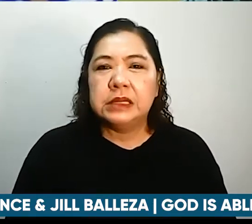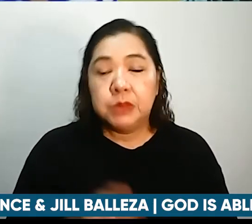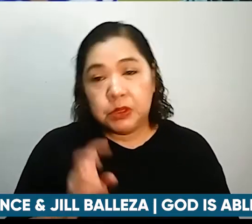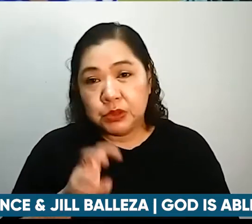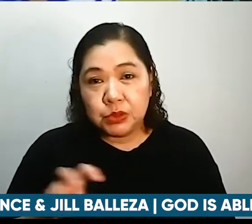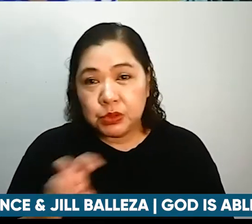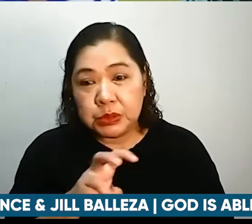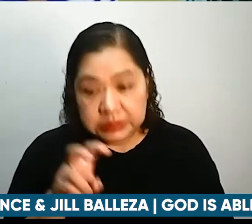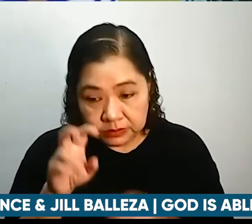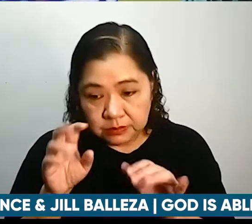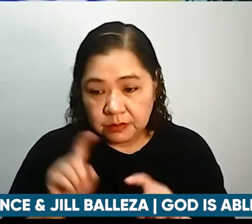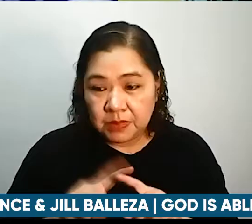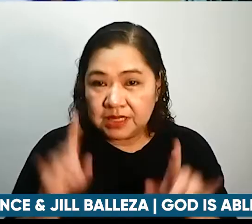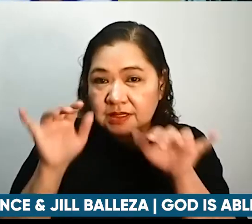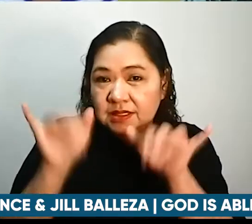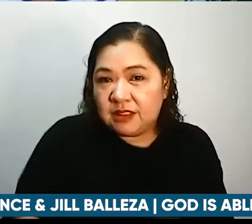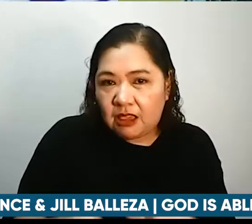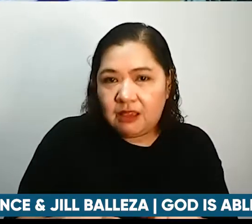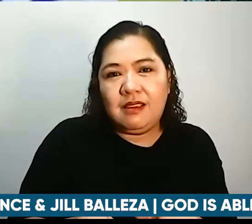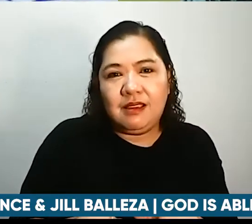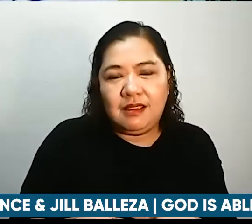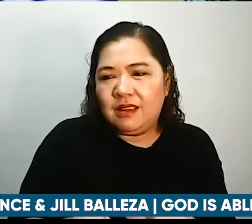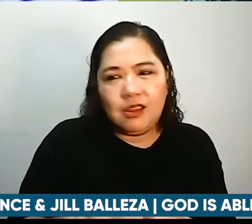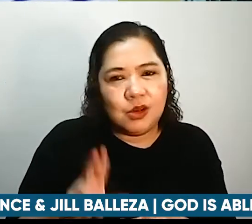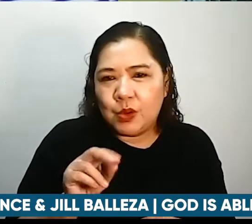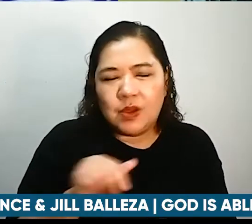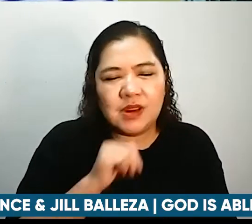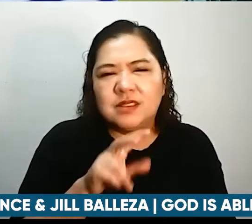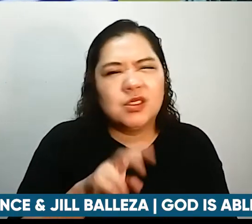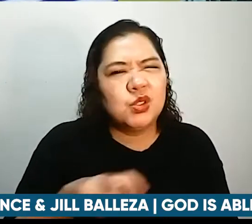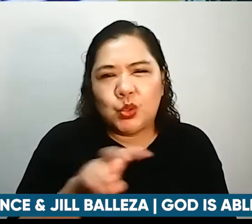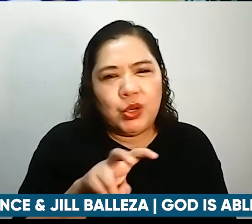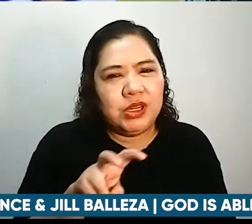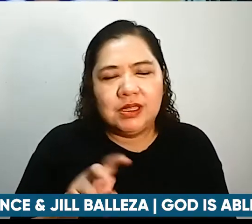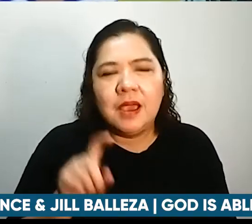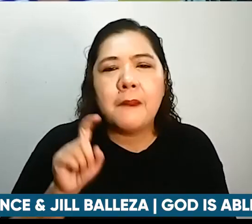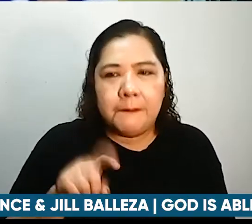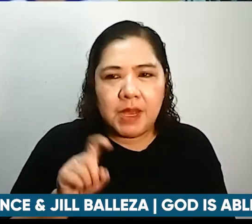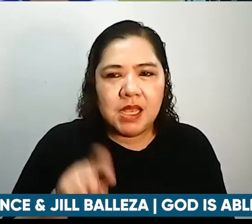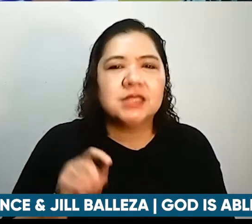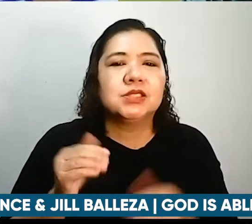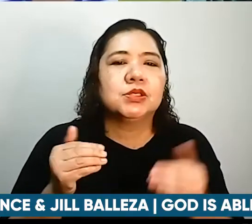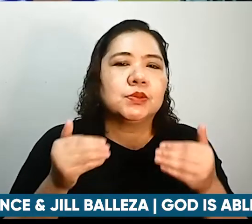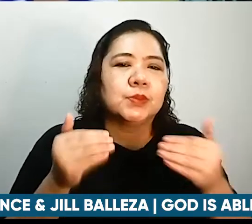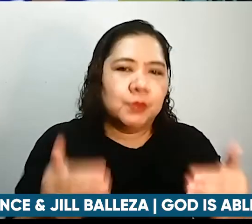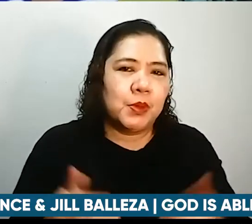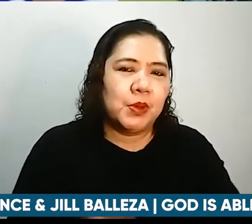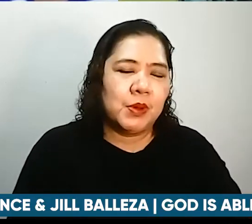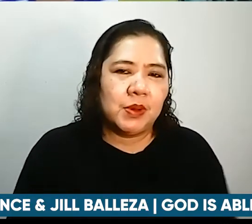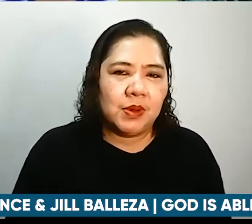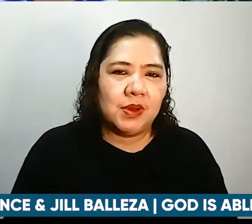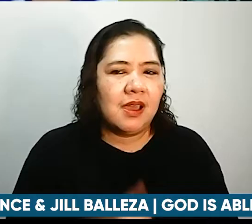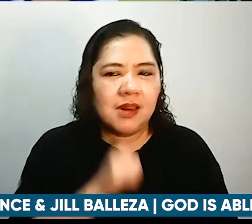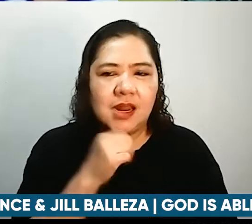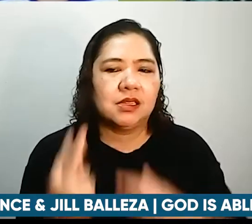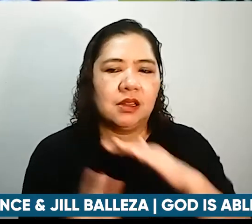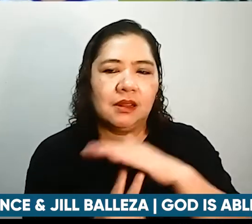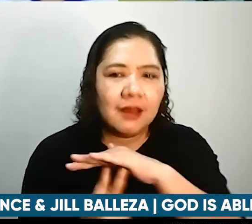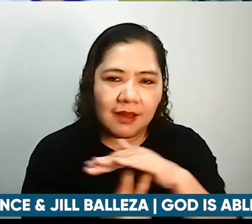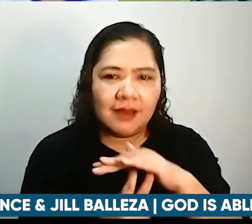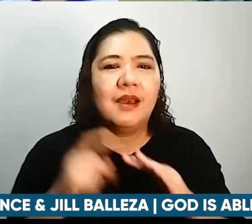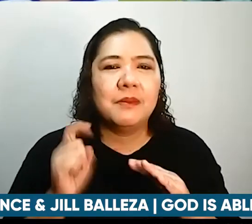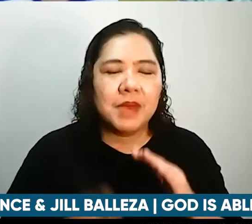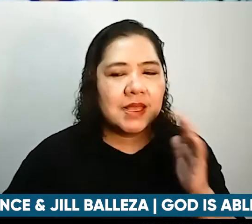sa isang location tapos yun na hindi journey yun diba so hindi lang siya basta tinatamba yan ina-enjoy din siya